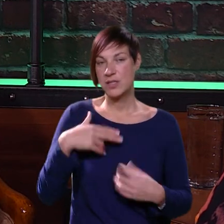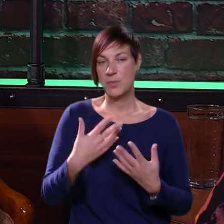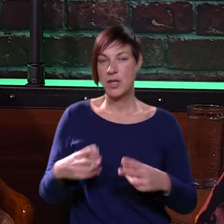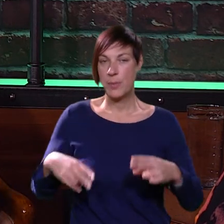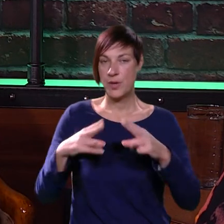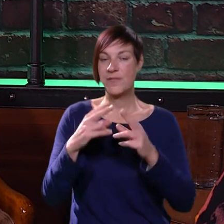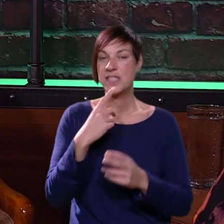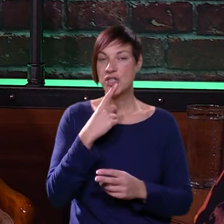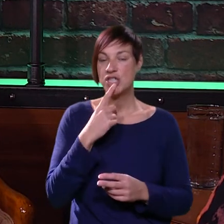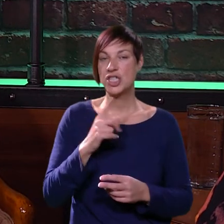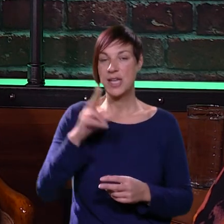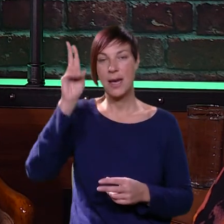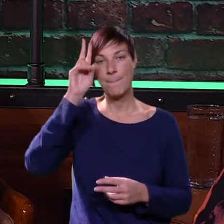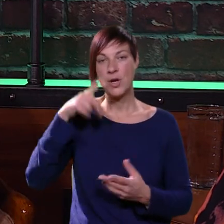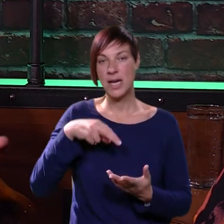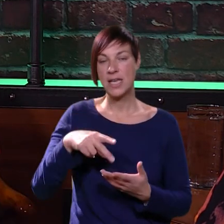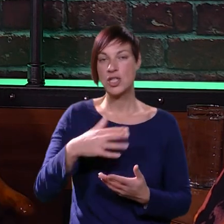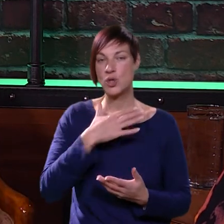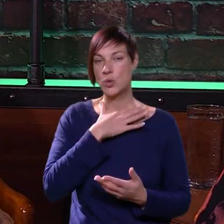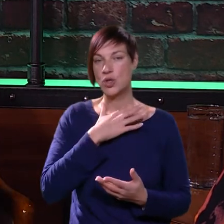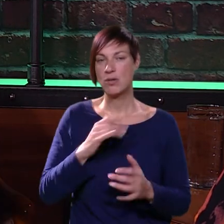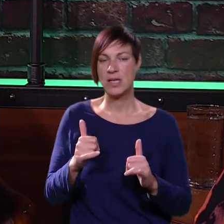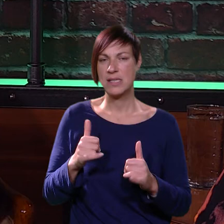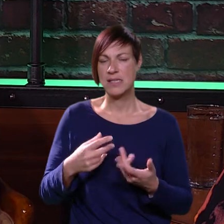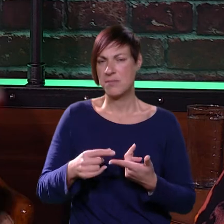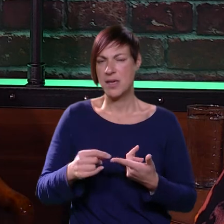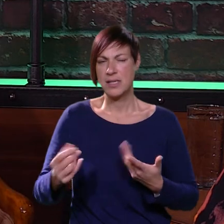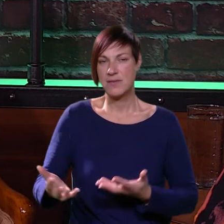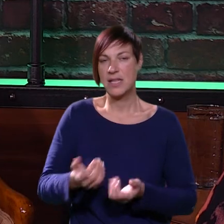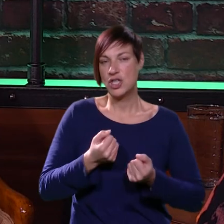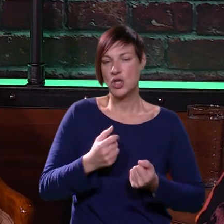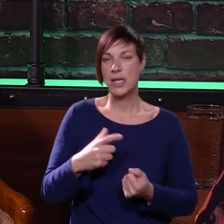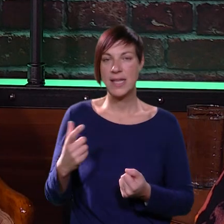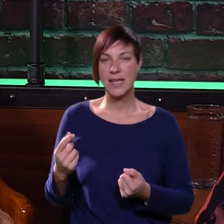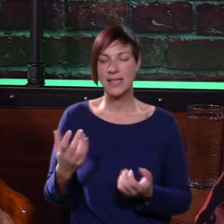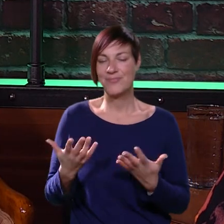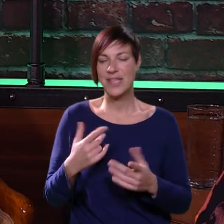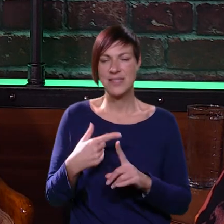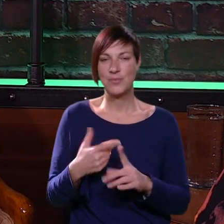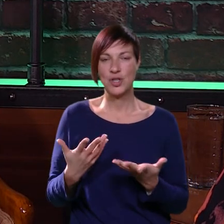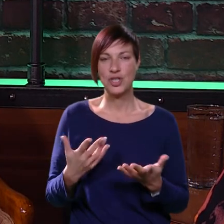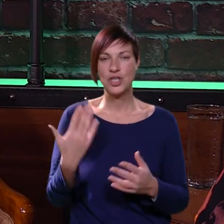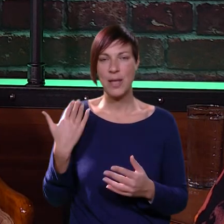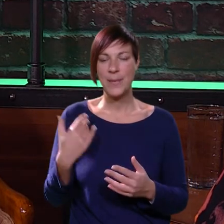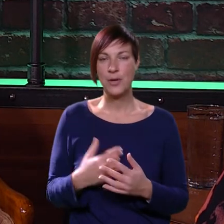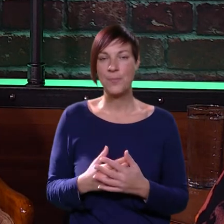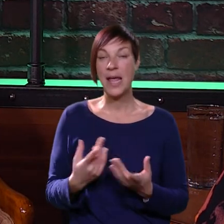Znači, njome je bio jako visak šećer i nije mogla ići u školu ili sam joj izvadila iz škole toj dan, ne znam točno što je bilo, ali